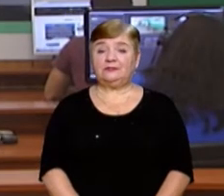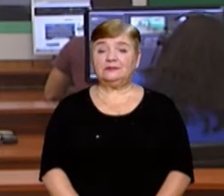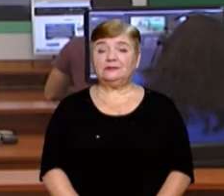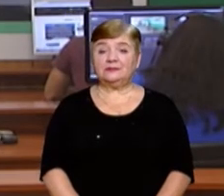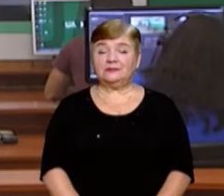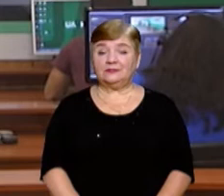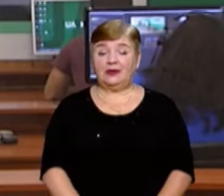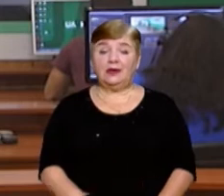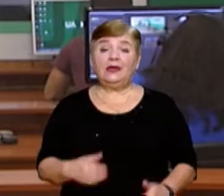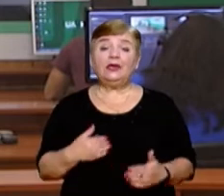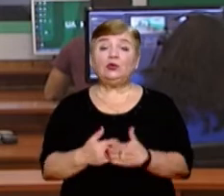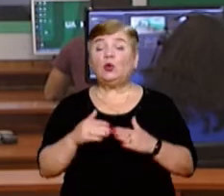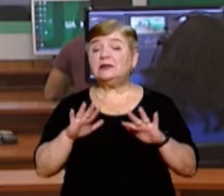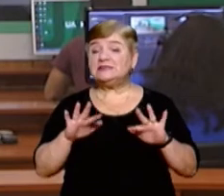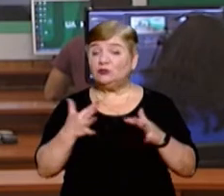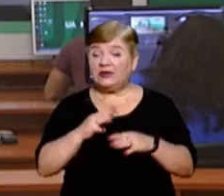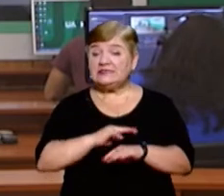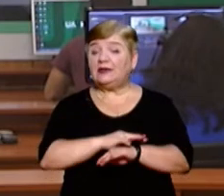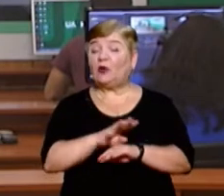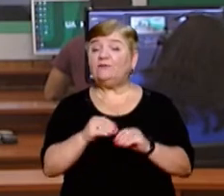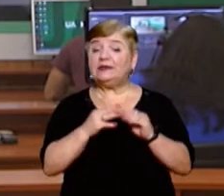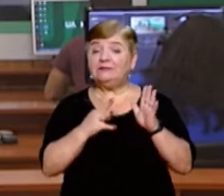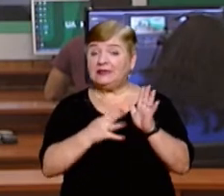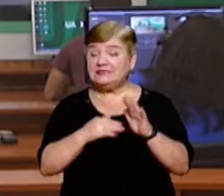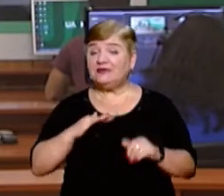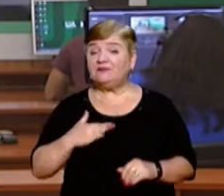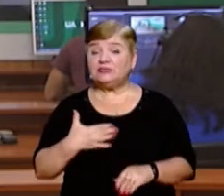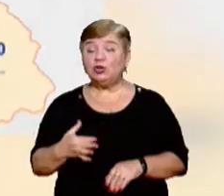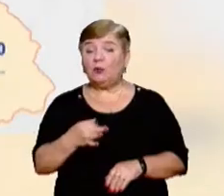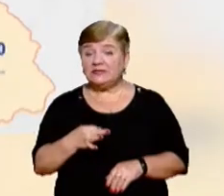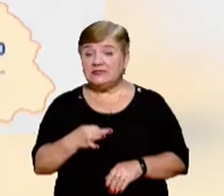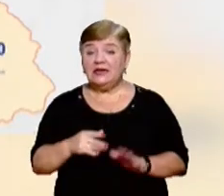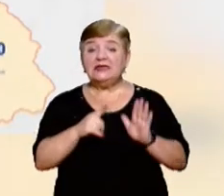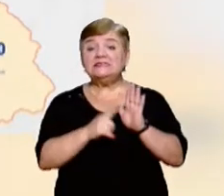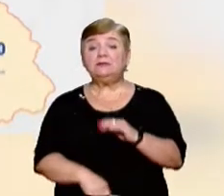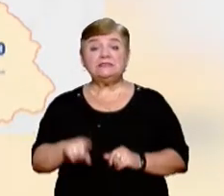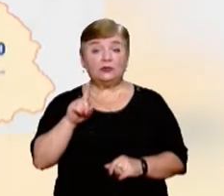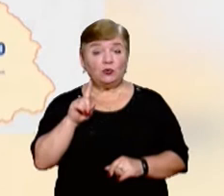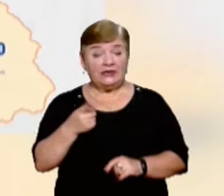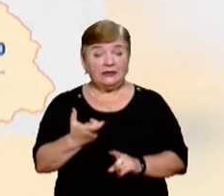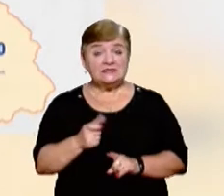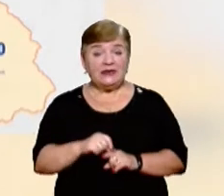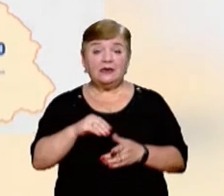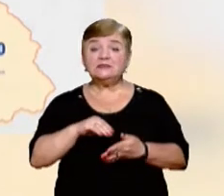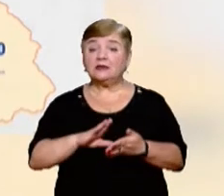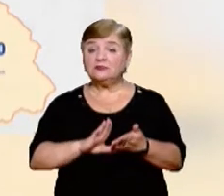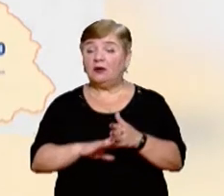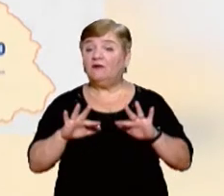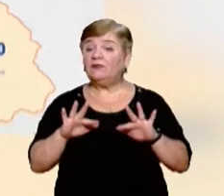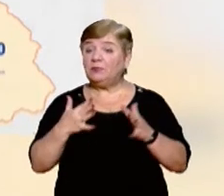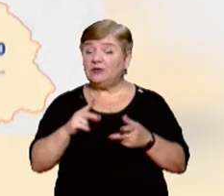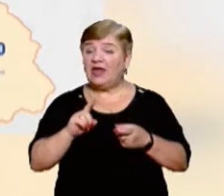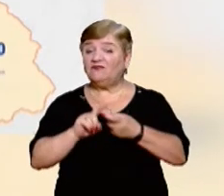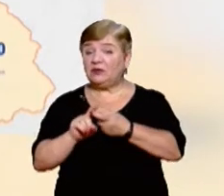І до ситуації з захворюванням на COVID-19 в нашій області. На 71 збільшилася кількість зареєстрованих випадків